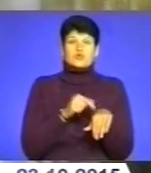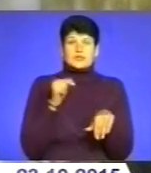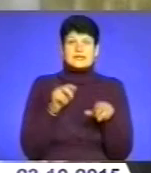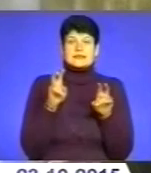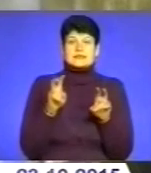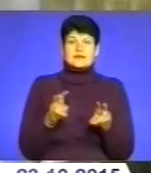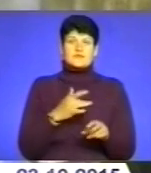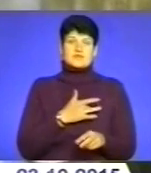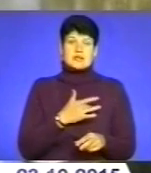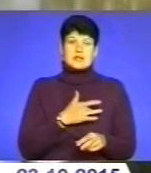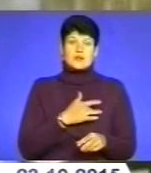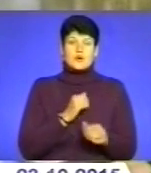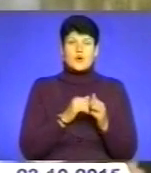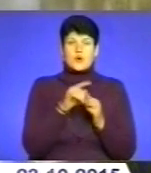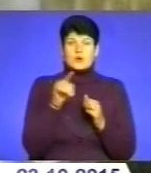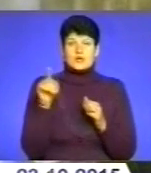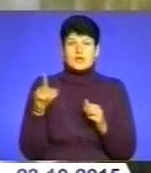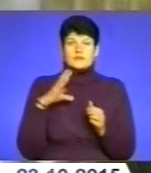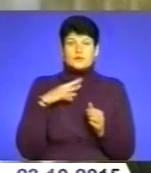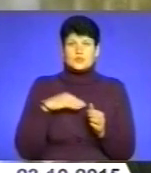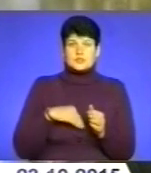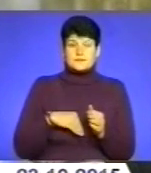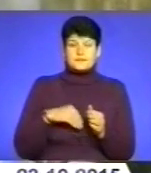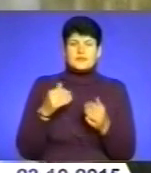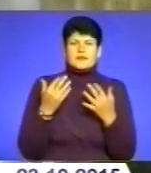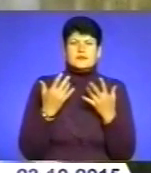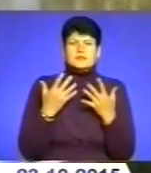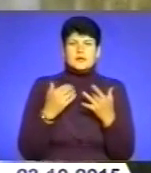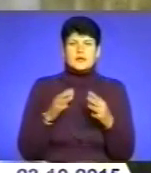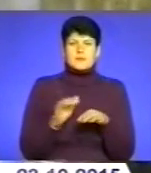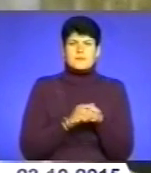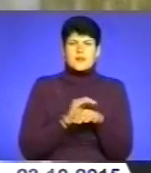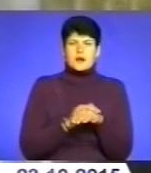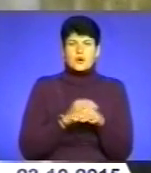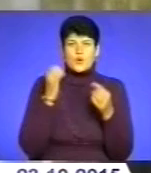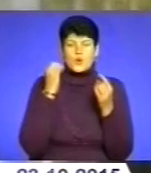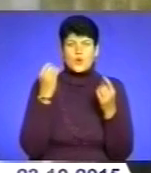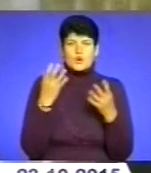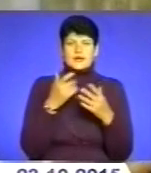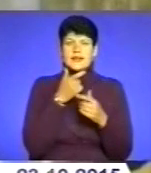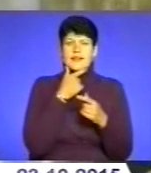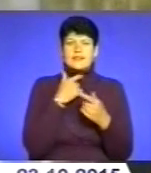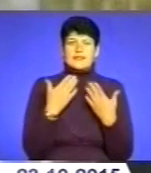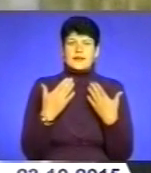усерденько у кожного і в душі. І вони настільки благородні, настільки інтелігентні і